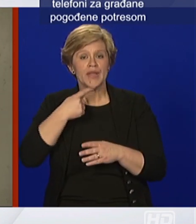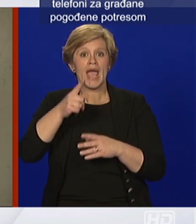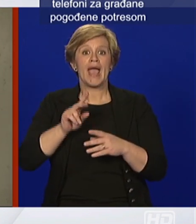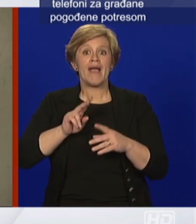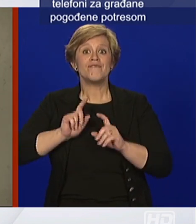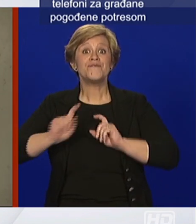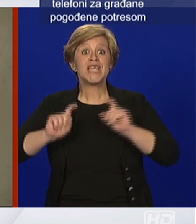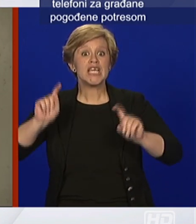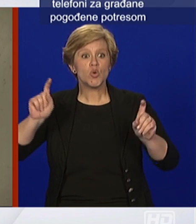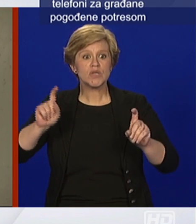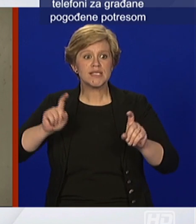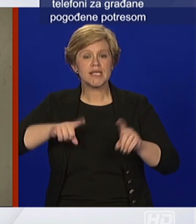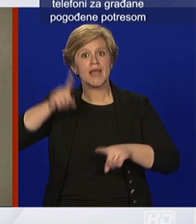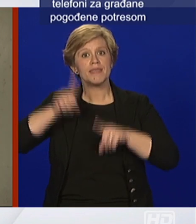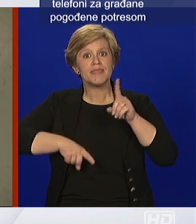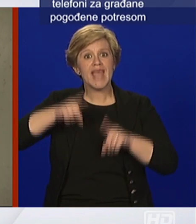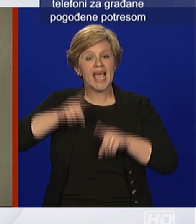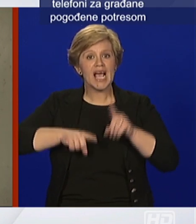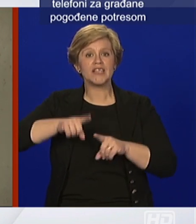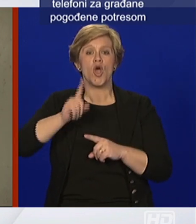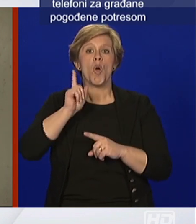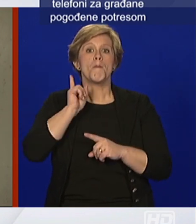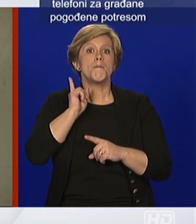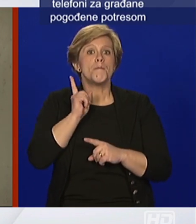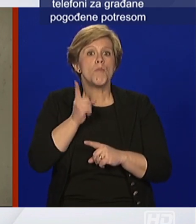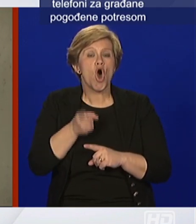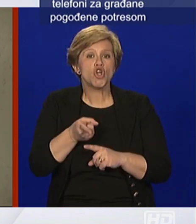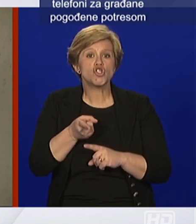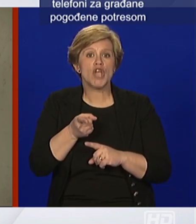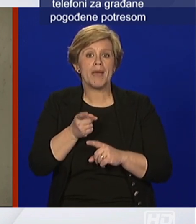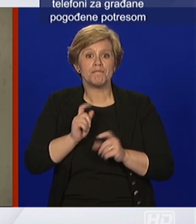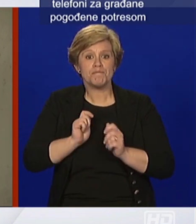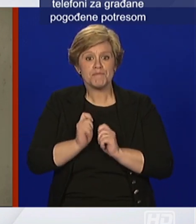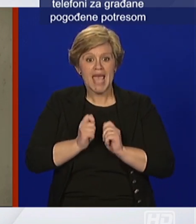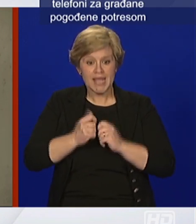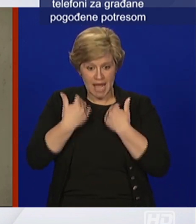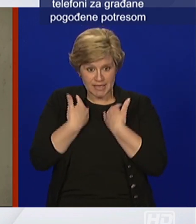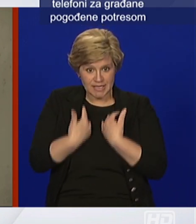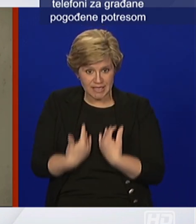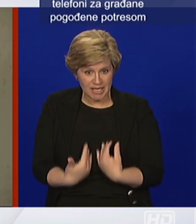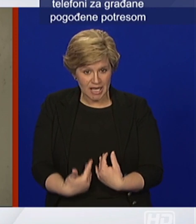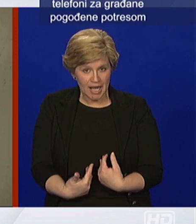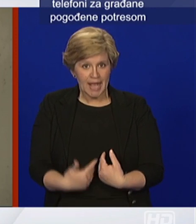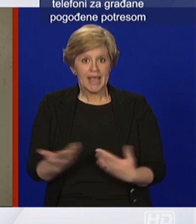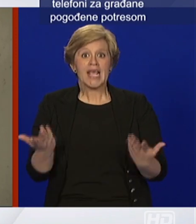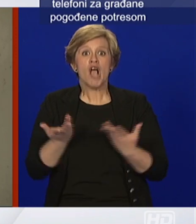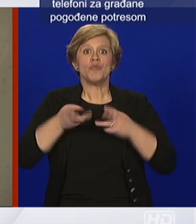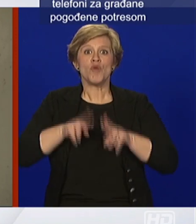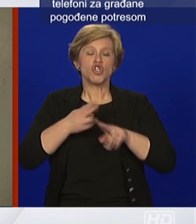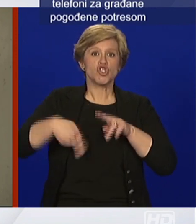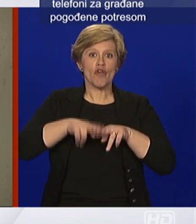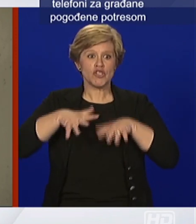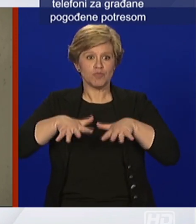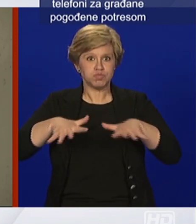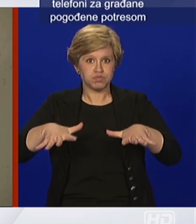također suprimirati imunološki sustav da bi im se omogućilo da se razmlože a onda obično